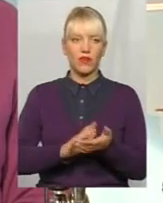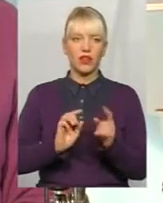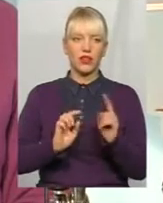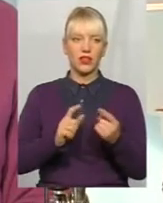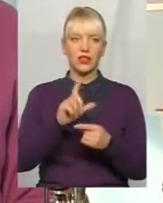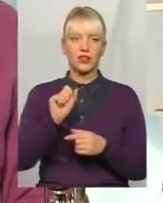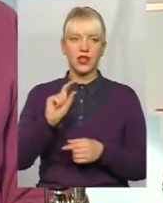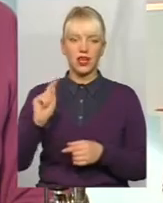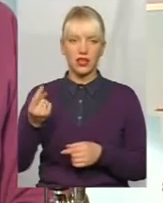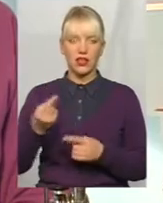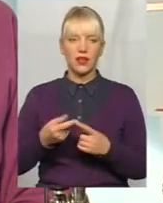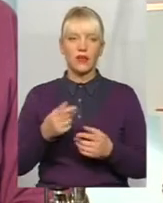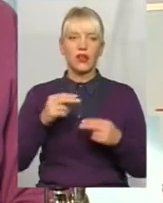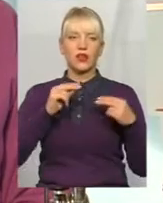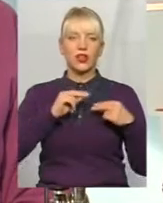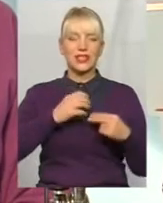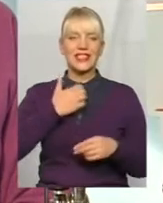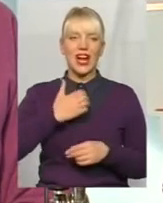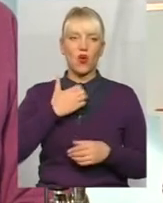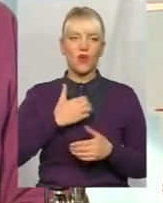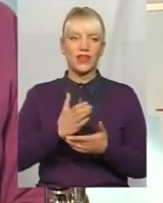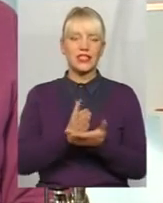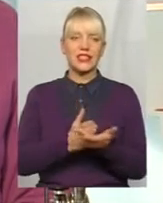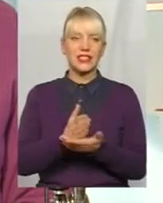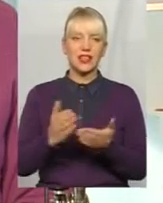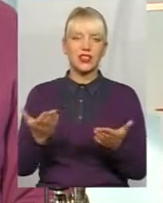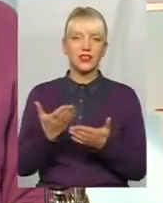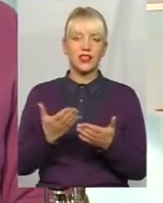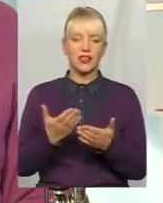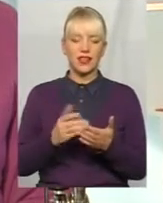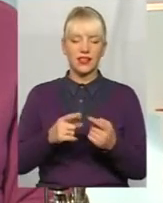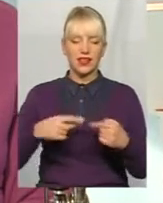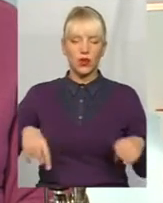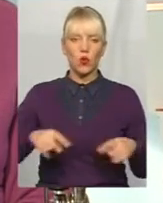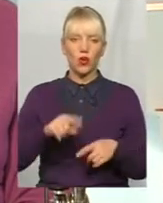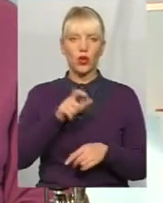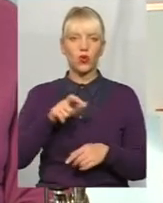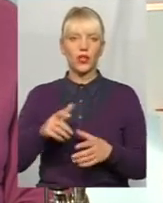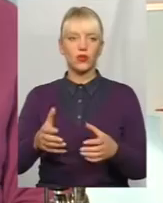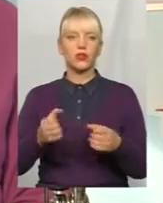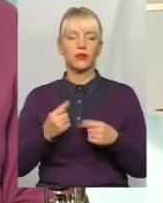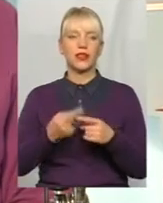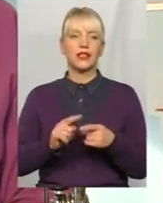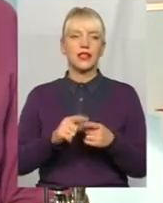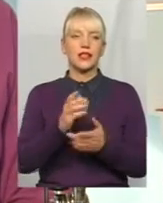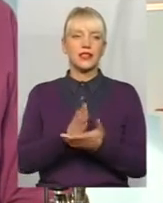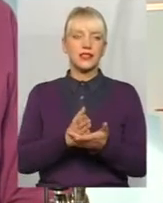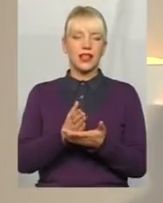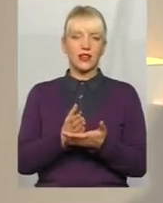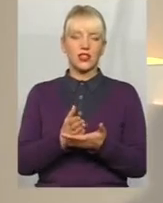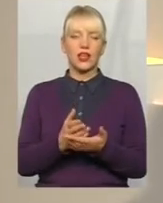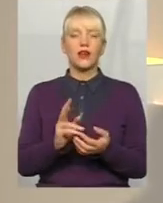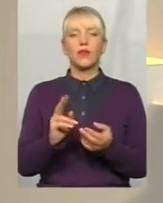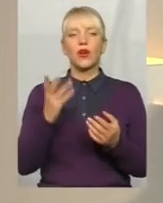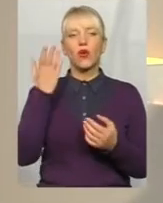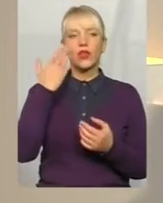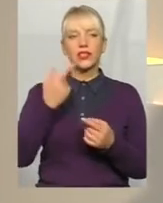страхового стажу. Скажіть, яка саме категорія людей отримала цей стаж? І коли